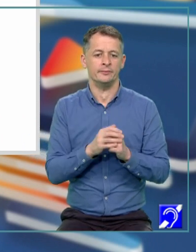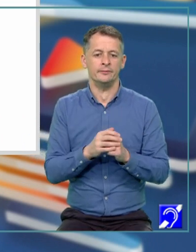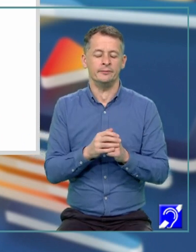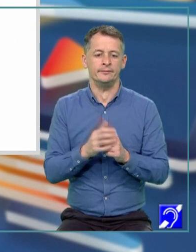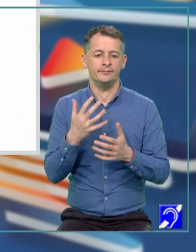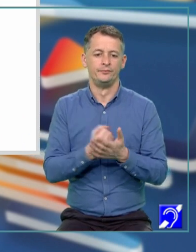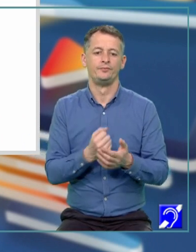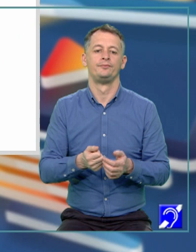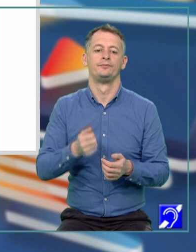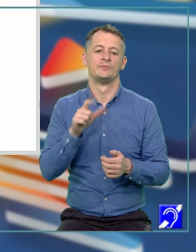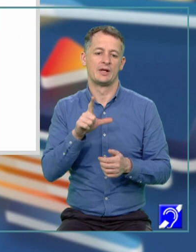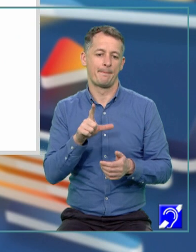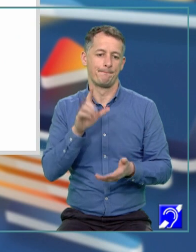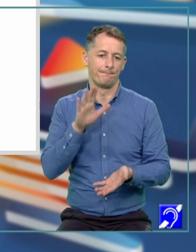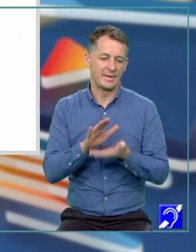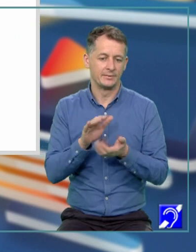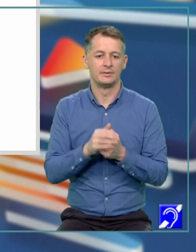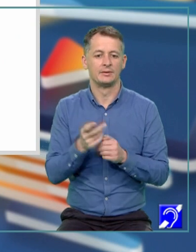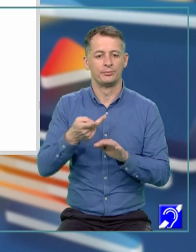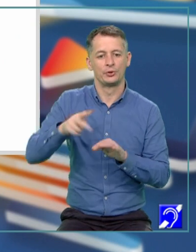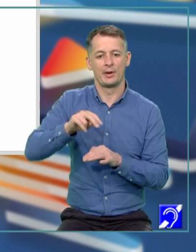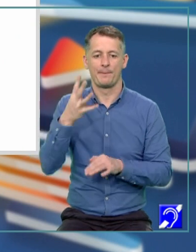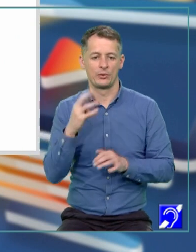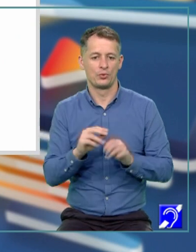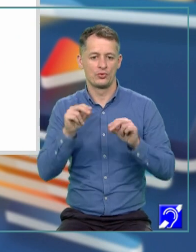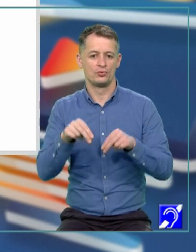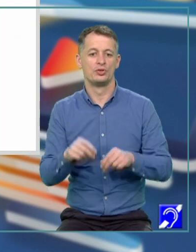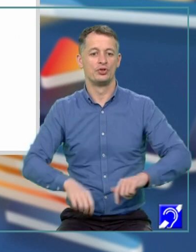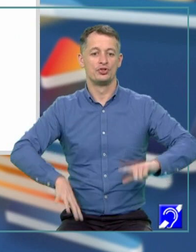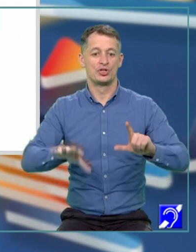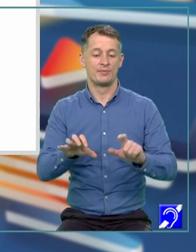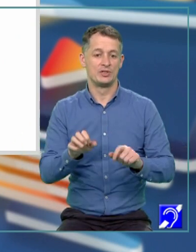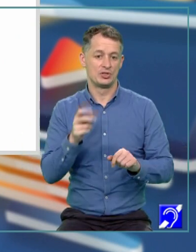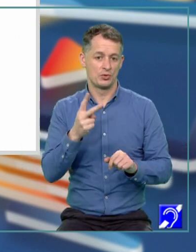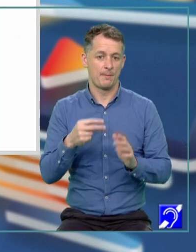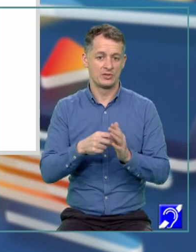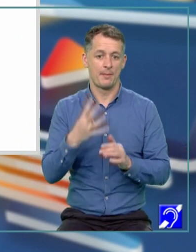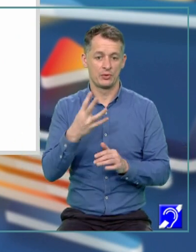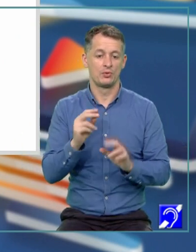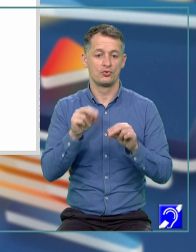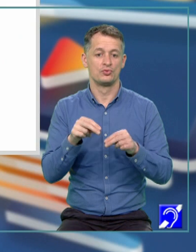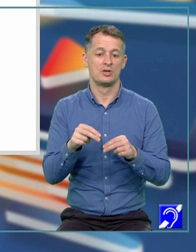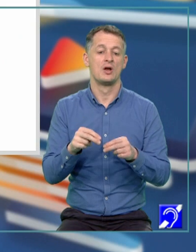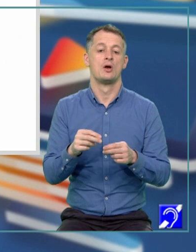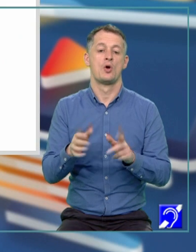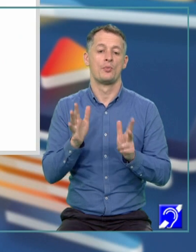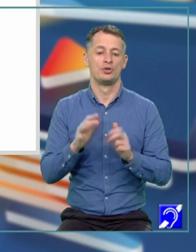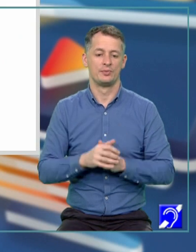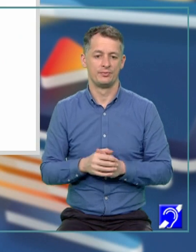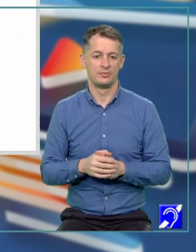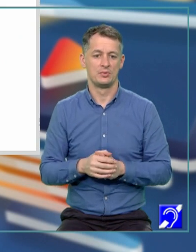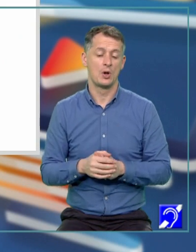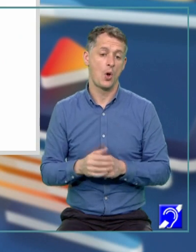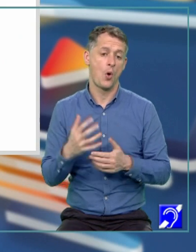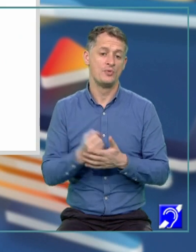la puterea a doua. L mic pătrat este egal cu 72 împărțit la 4, 18. În mod normal, obținem două